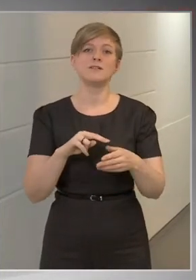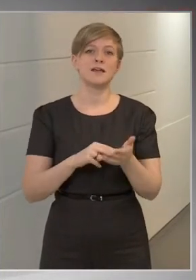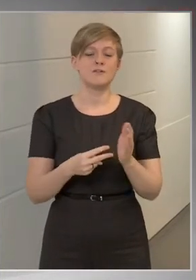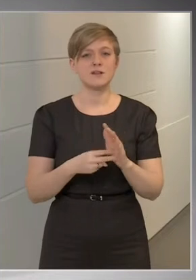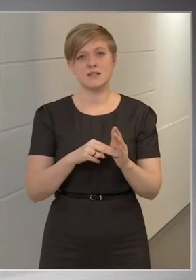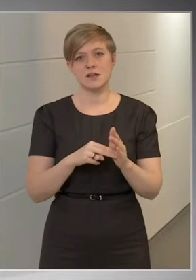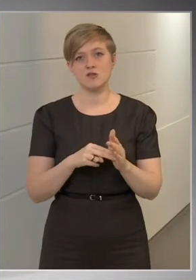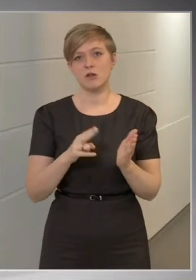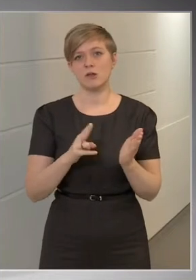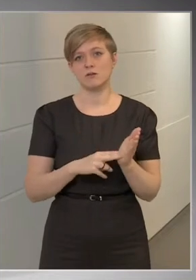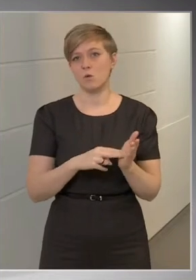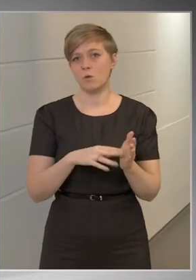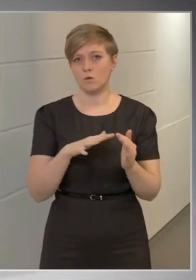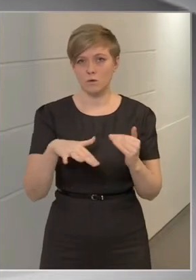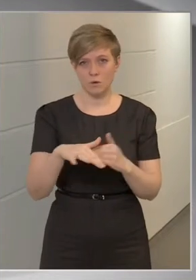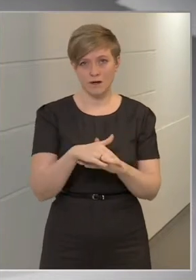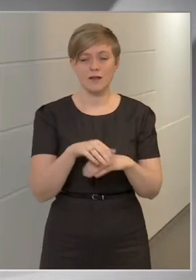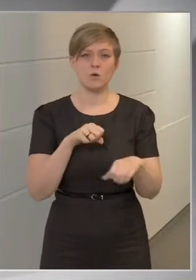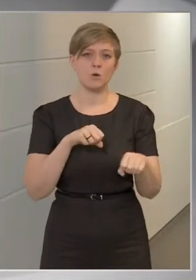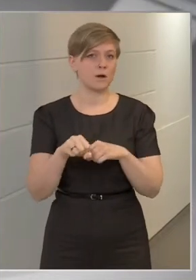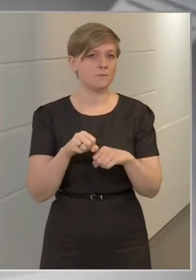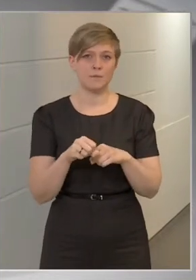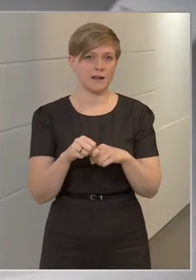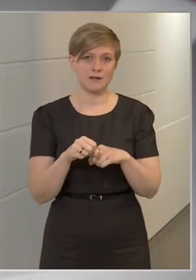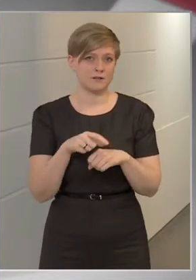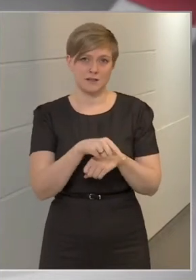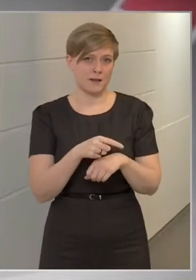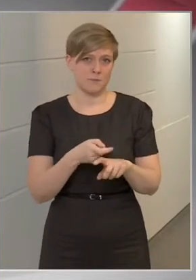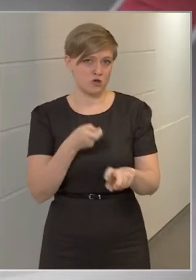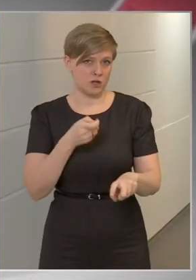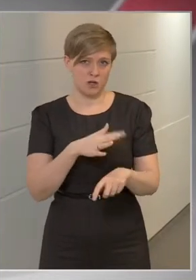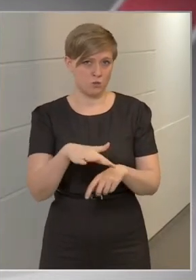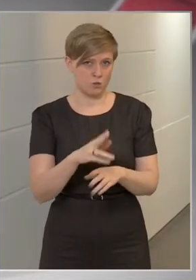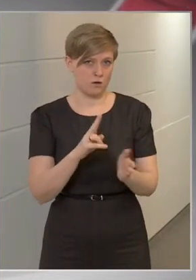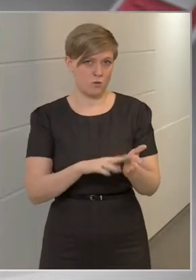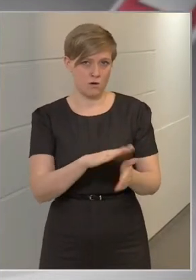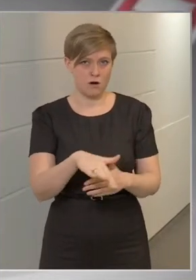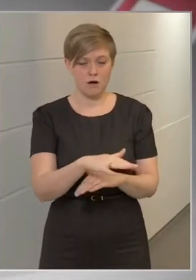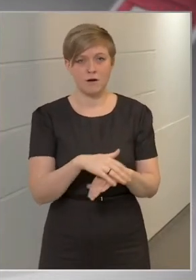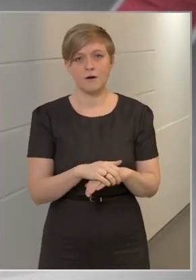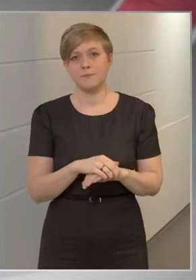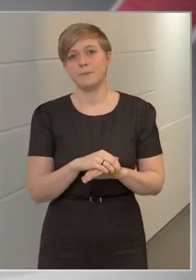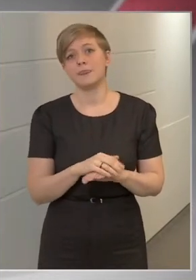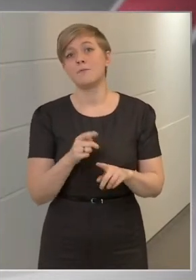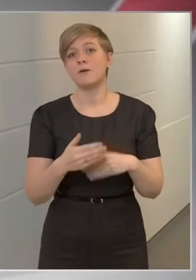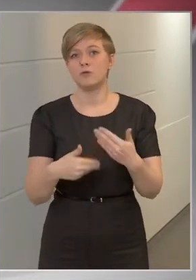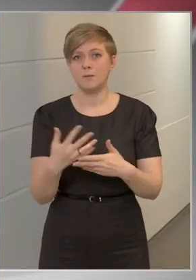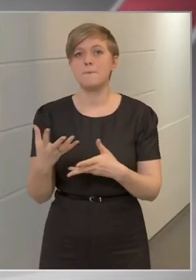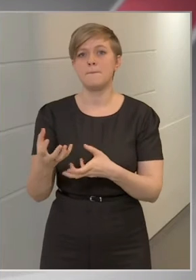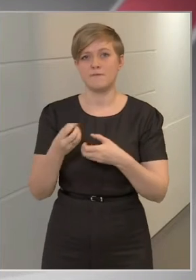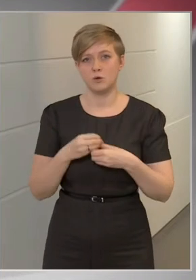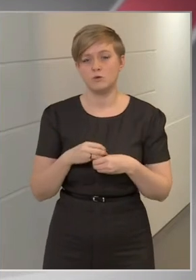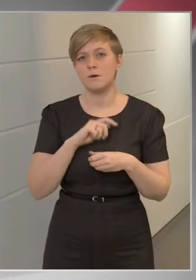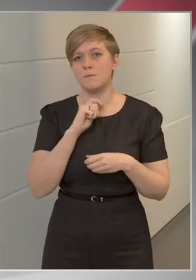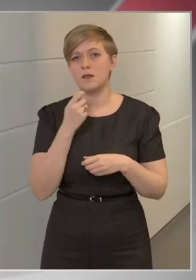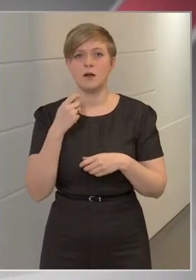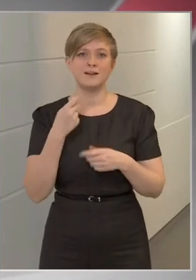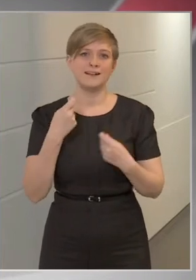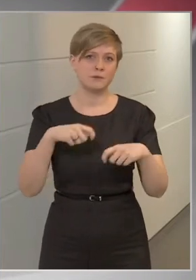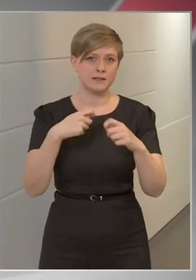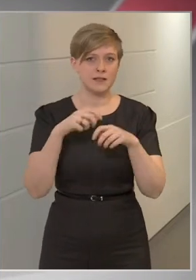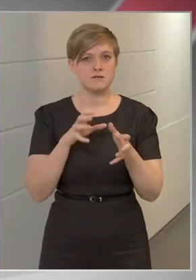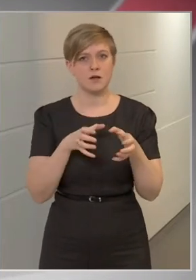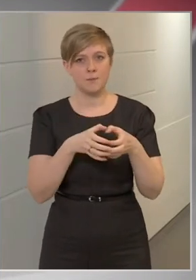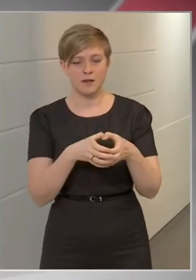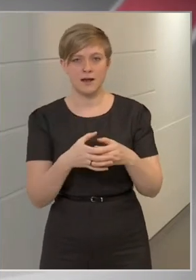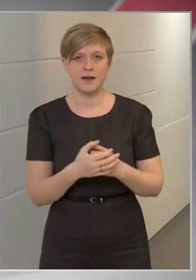jogkörei az önkormányzatoknak a legcsekébb mértékben sem sérülnek, és ebbe a folyamatba bevonjuk a Magyar Építészkamarat,